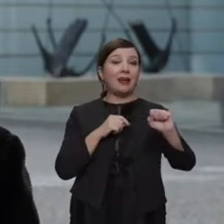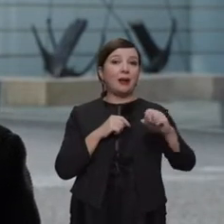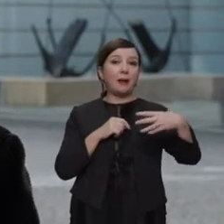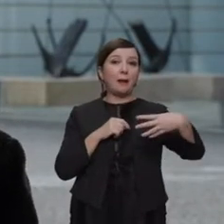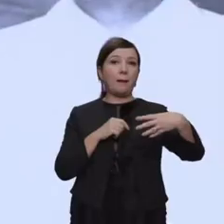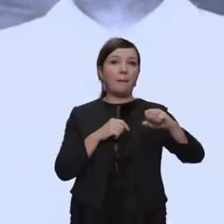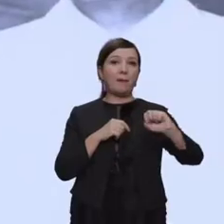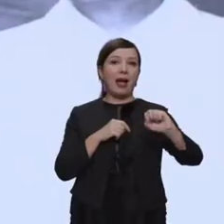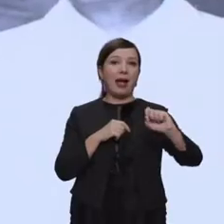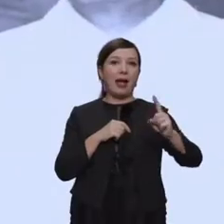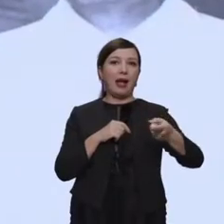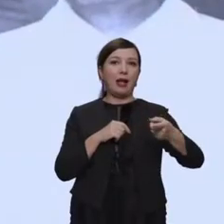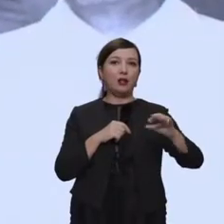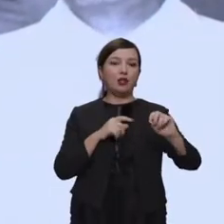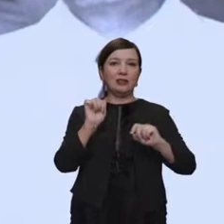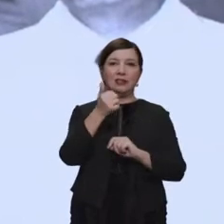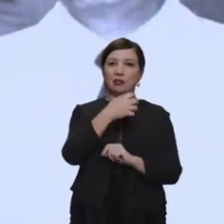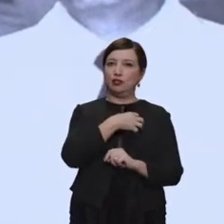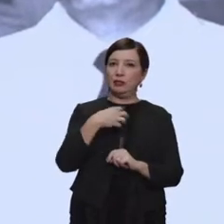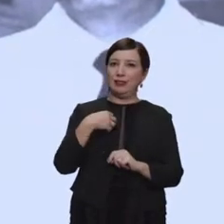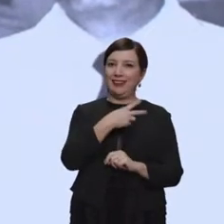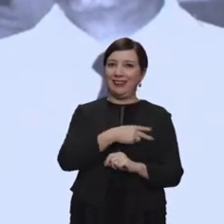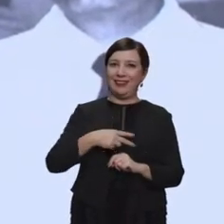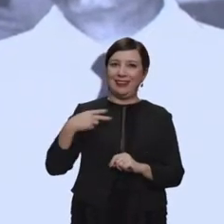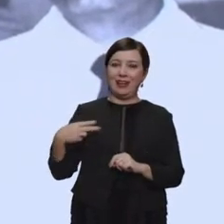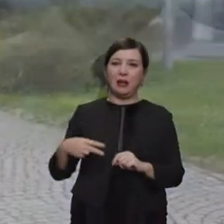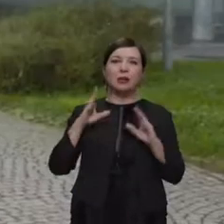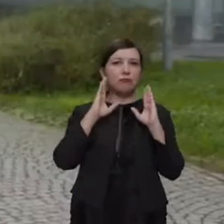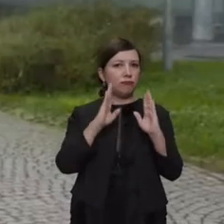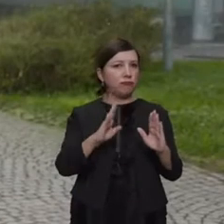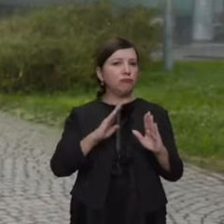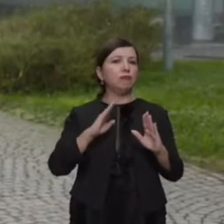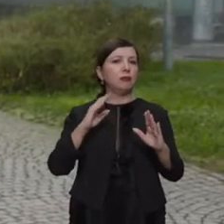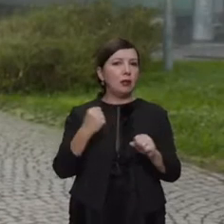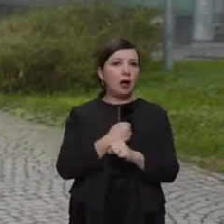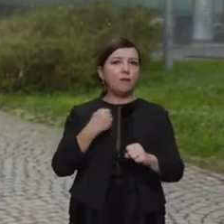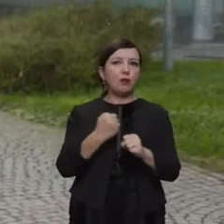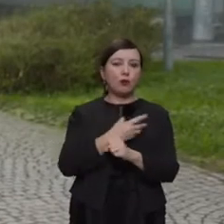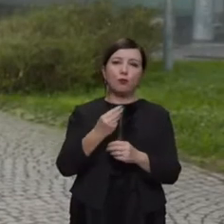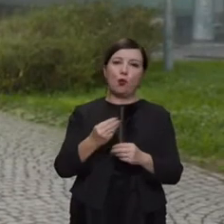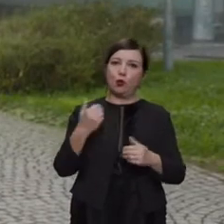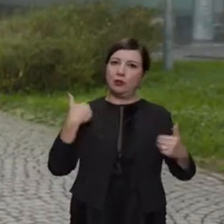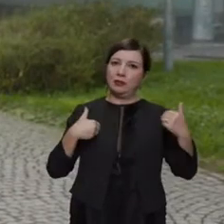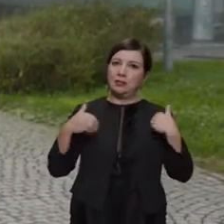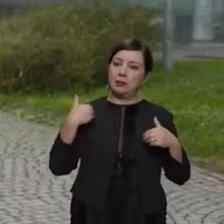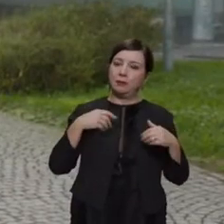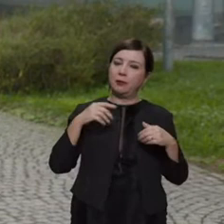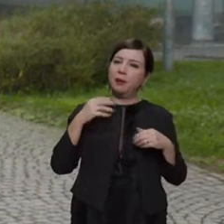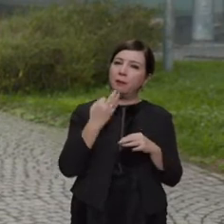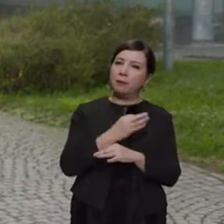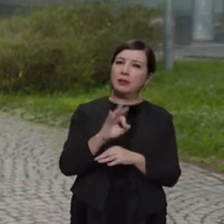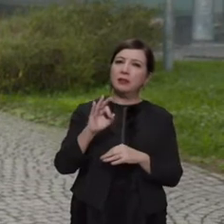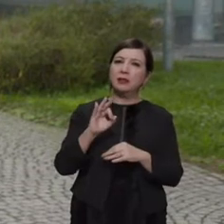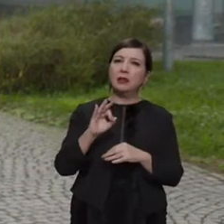Maglio, che era il direttore scientifico dell'Ineil, che si è occupato molto di disabili e in